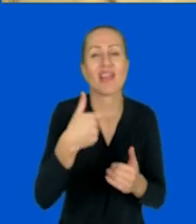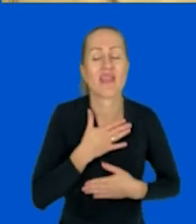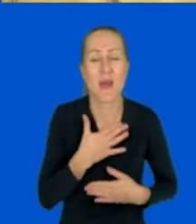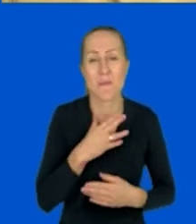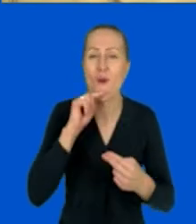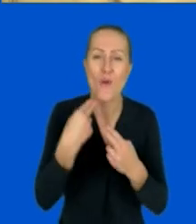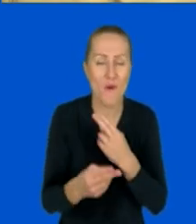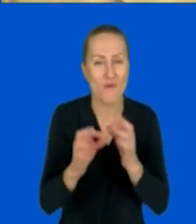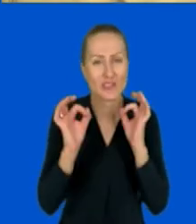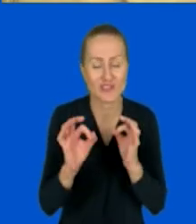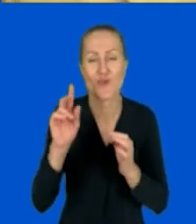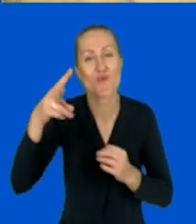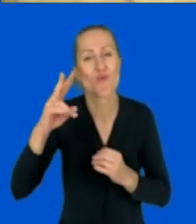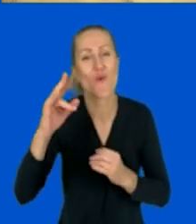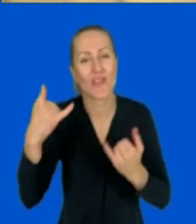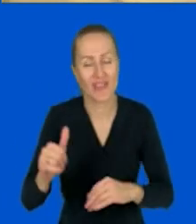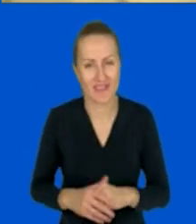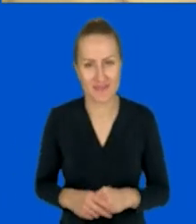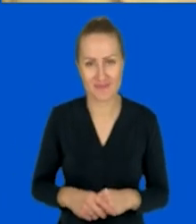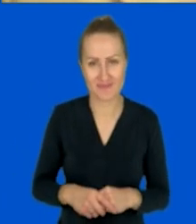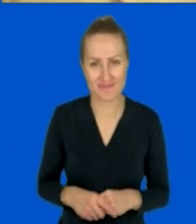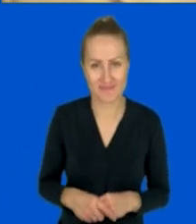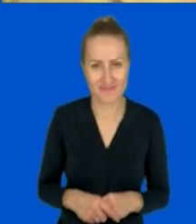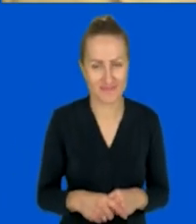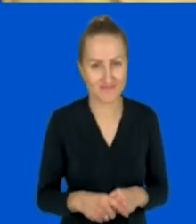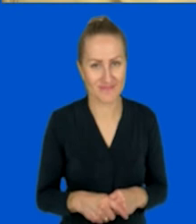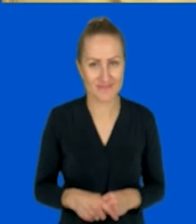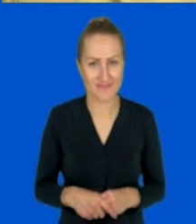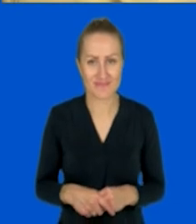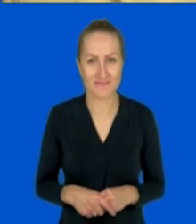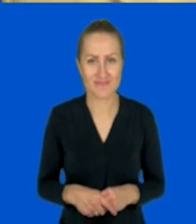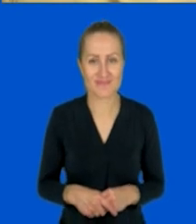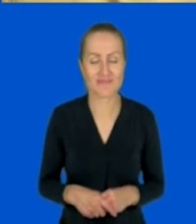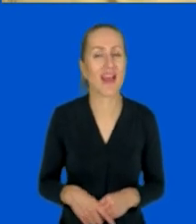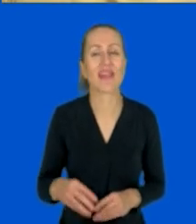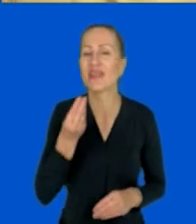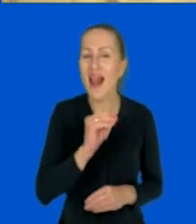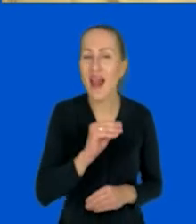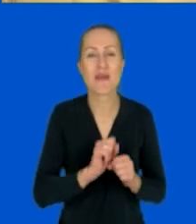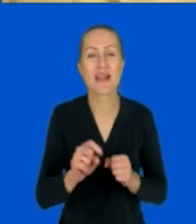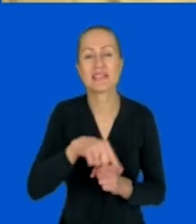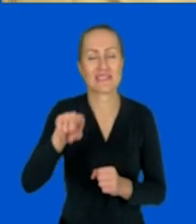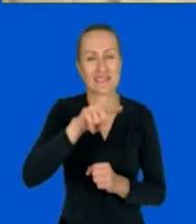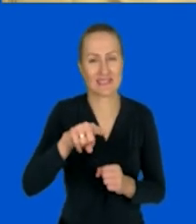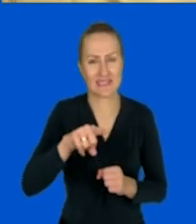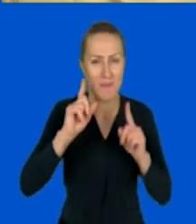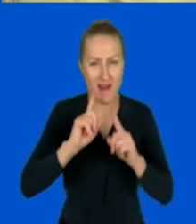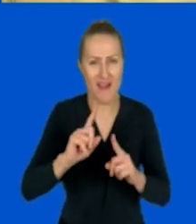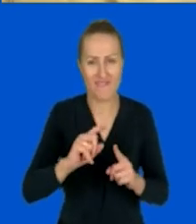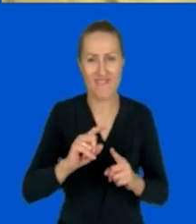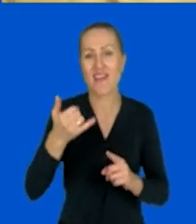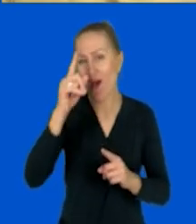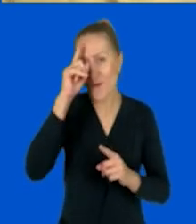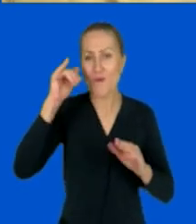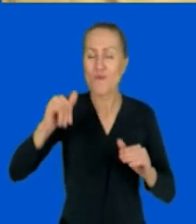ktoś inny drużynie. No i tak jak powiedziałam, najfajniej wychodzi w realu, kiedy rzeczywiście uczestnicy mogą ze